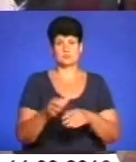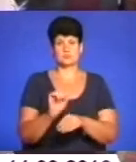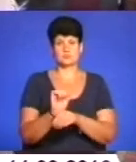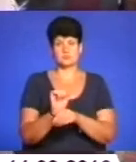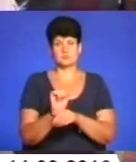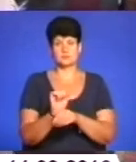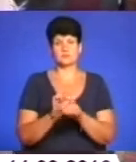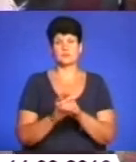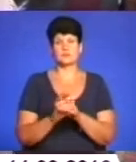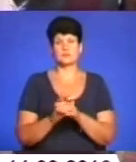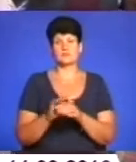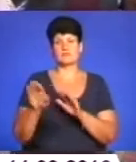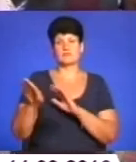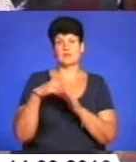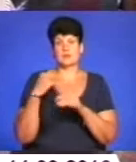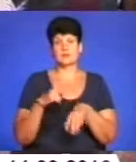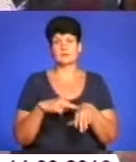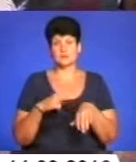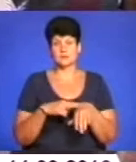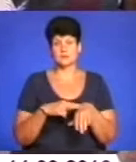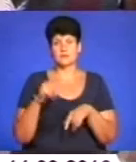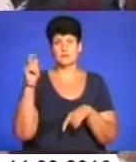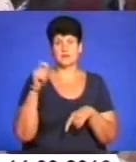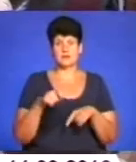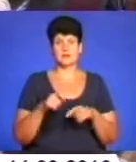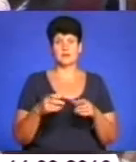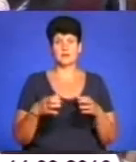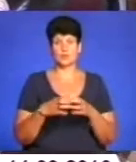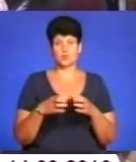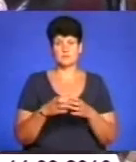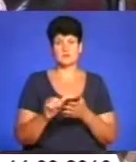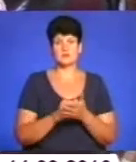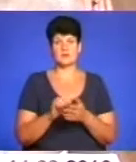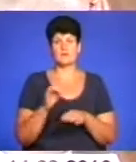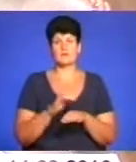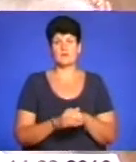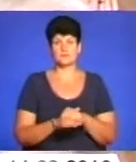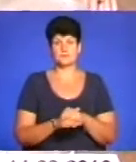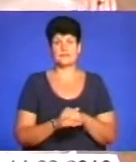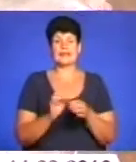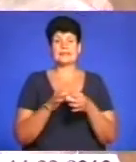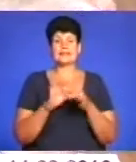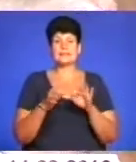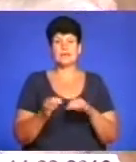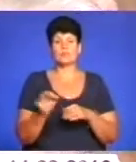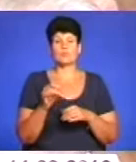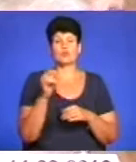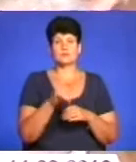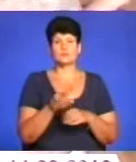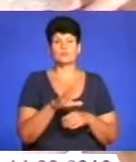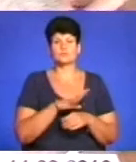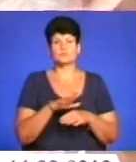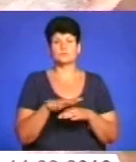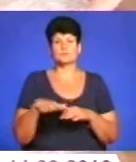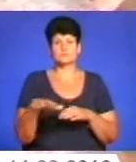визвані працівники поліції. Приїхала слідчо-оперативна група, задокументували даний факт. Детальніше про те, що відбувалося на